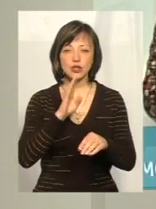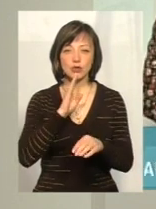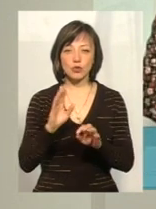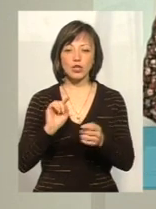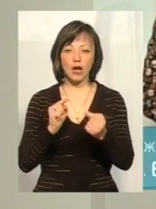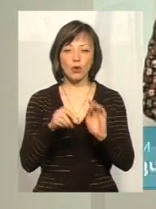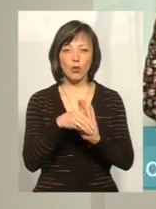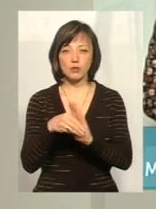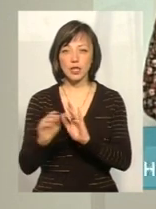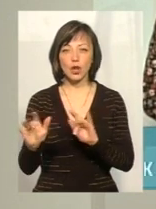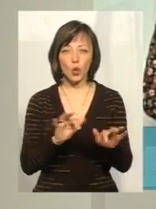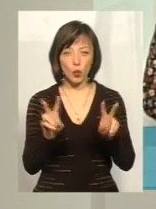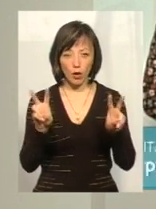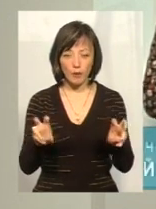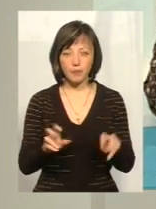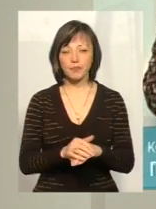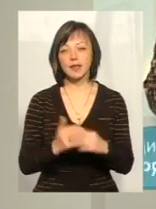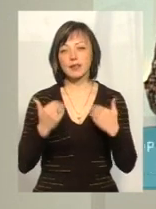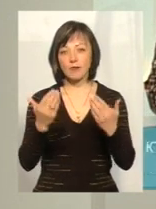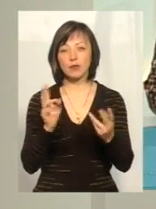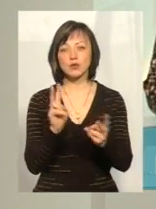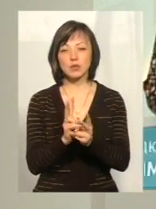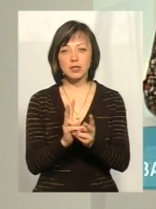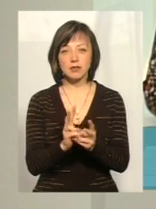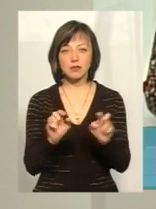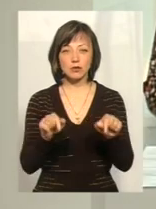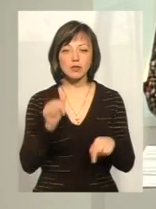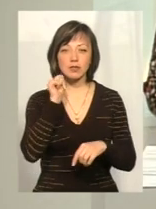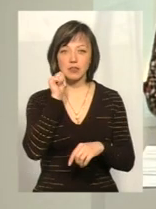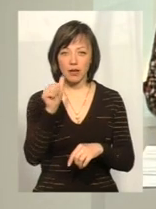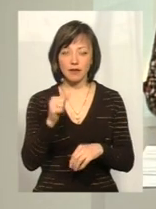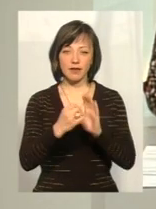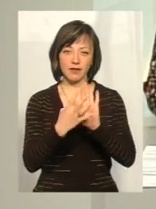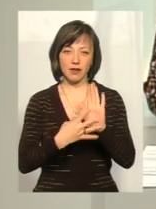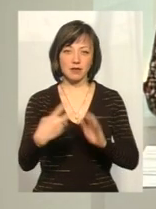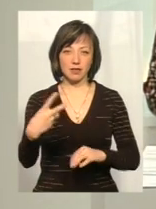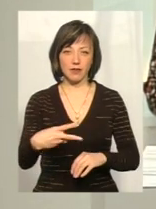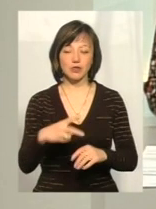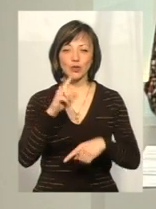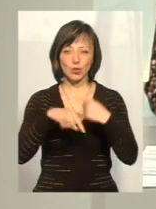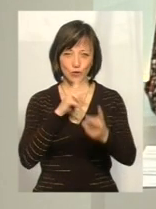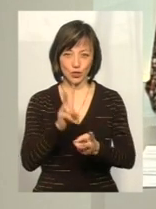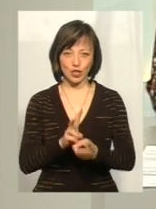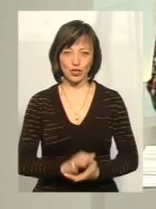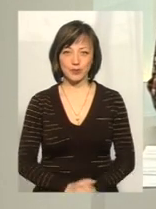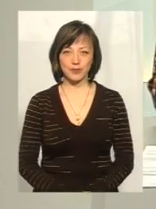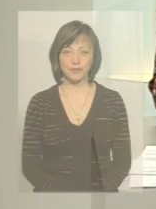«Жіночий антикорупційний рух». З вами зустрінемося у цій студії вже завтра о 19.20. До зустрічі.